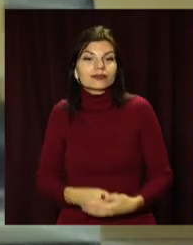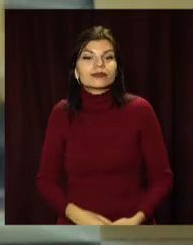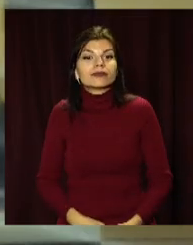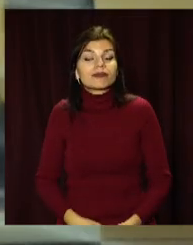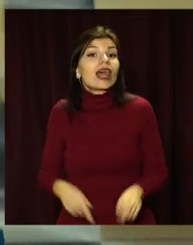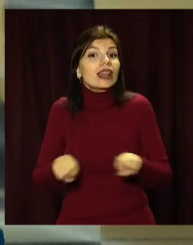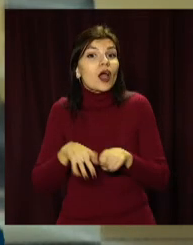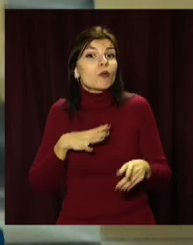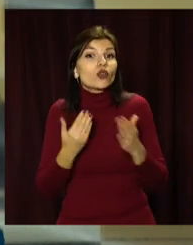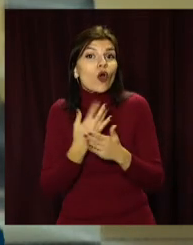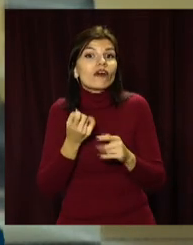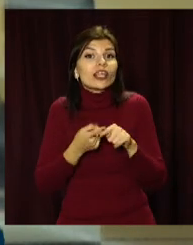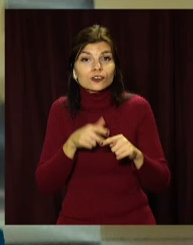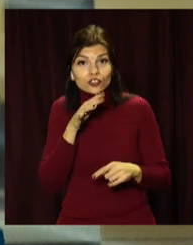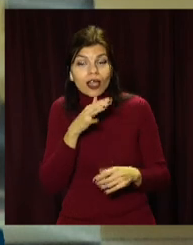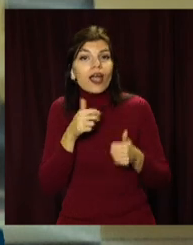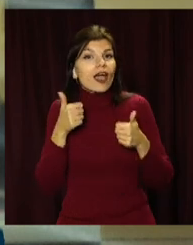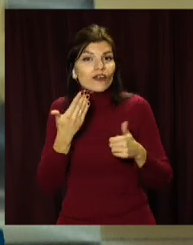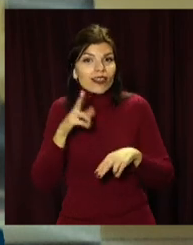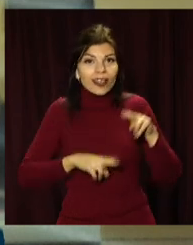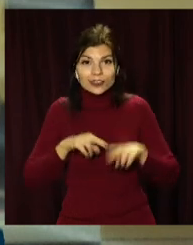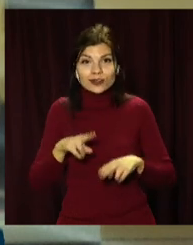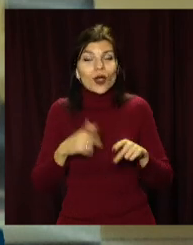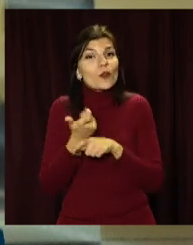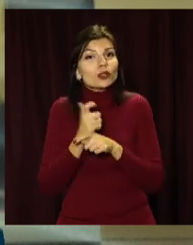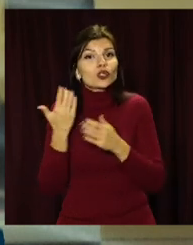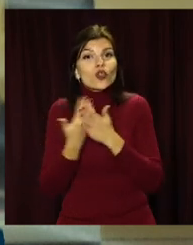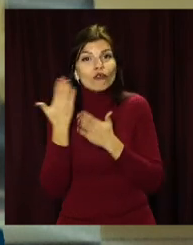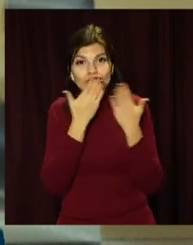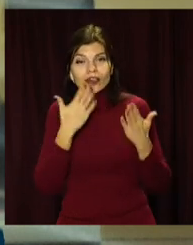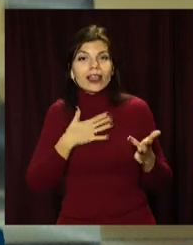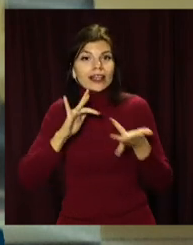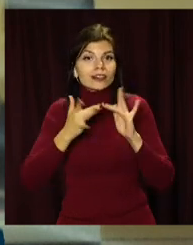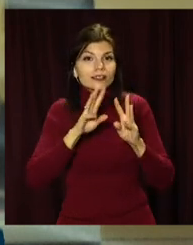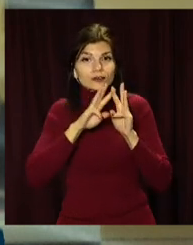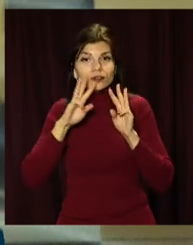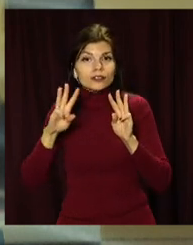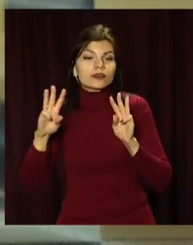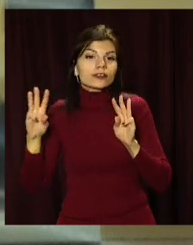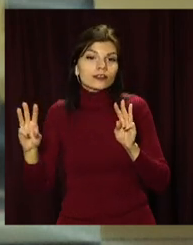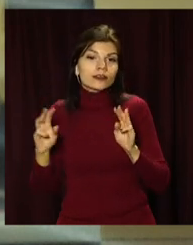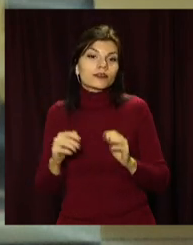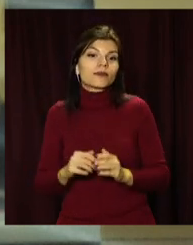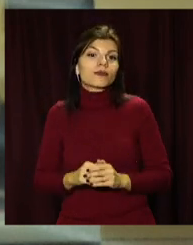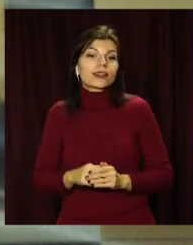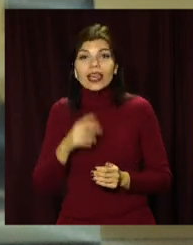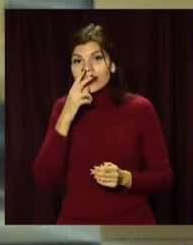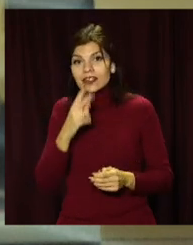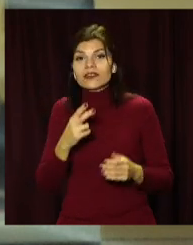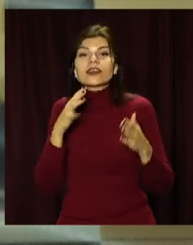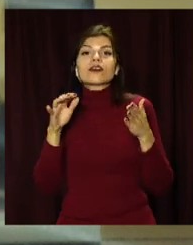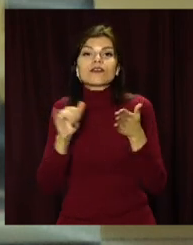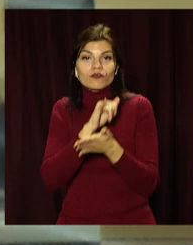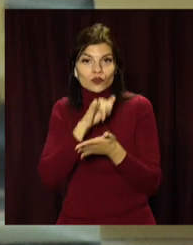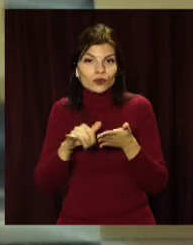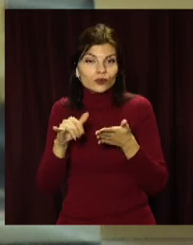Такими були новини на цей час. Гарного вам настрою! Більше новин читайте на нашому сайті opentv.media. Дивіться сюжети